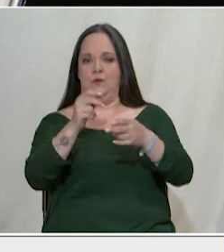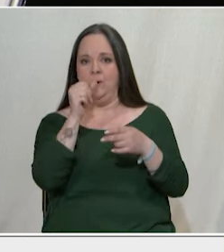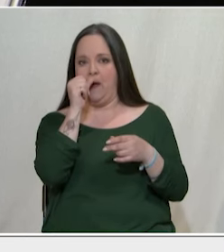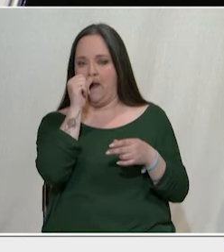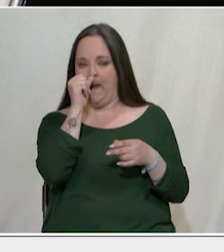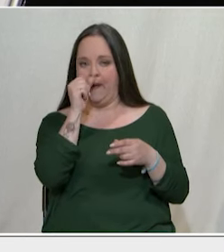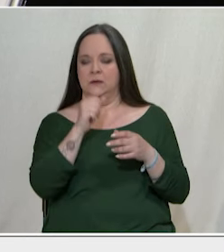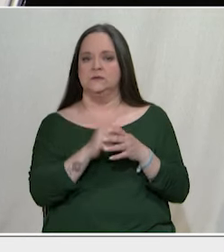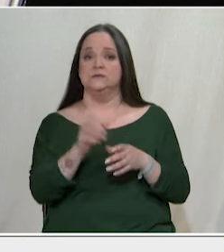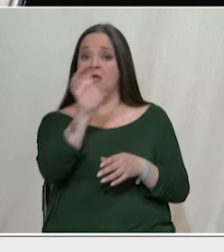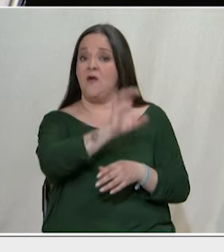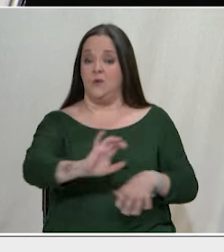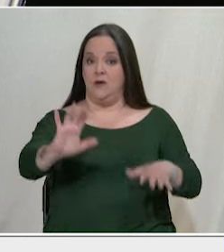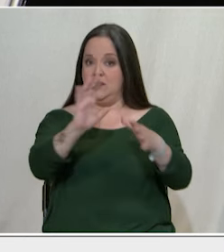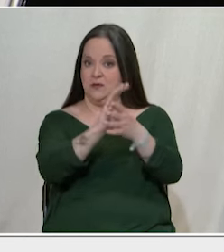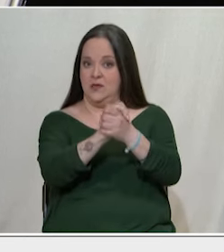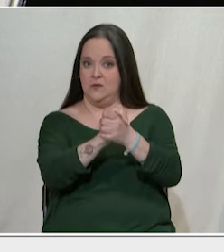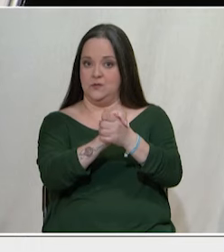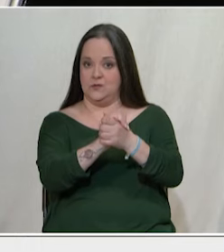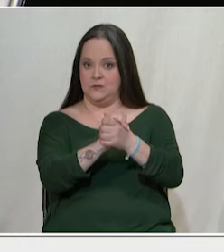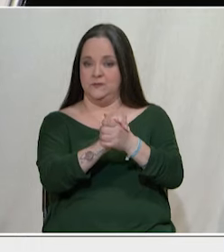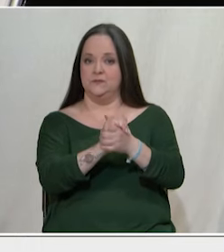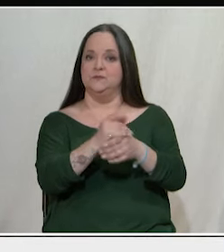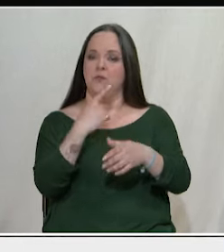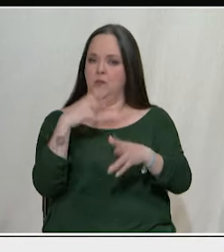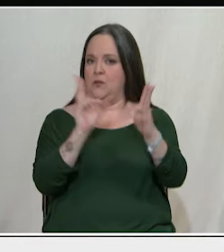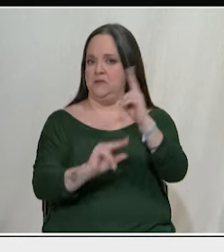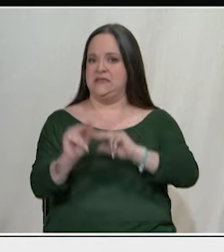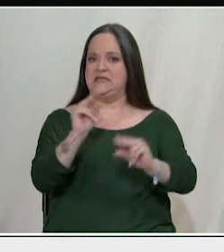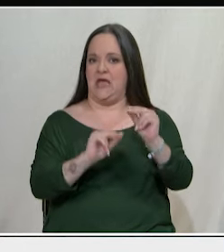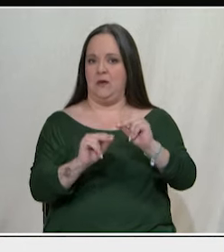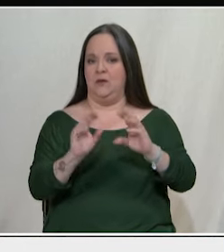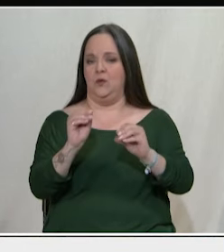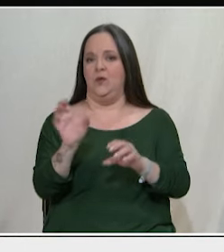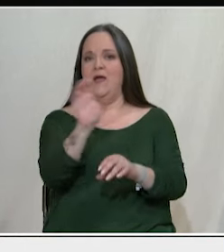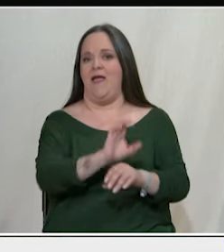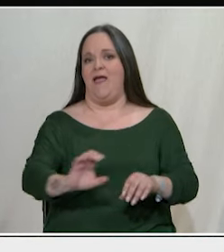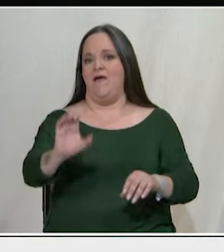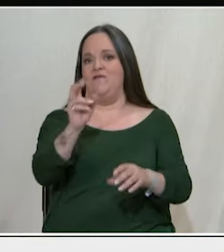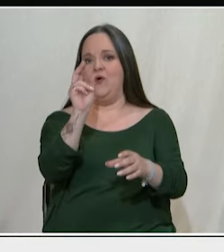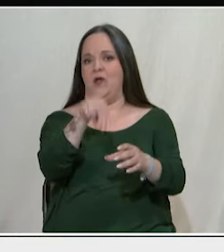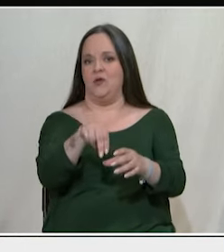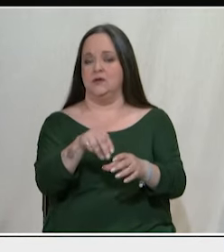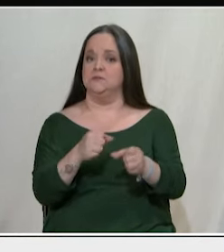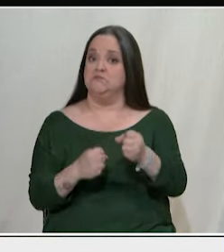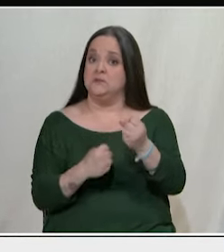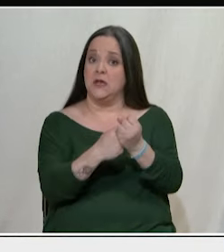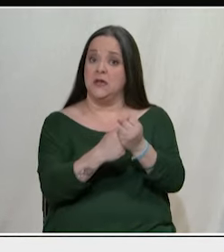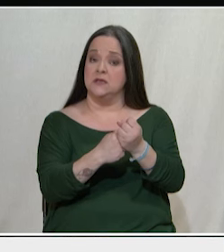Η Ευρωπαϊκή Ένωση, για την οποία συζητάμε στις ευρωεκλογές, στηρίζει ολόθερμα